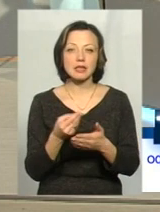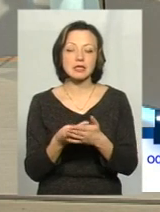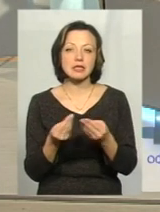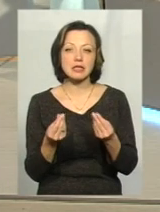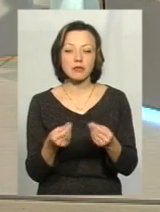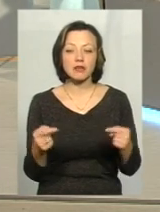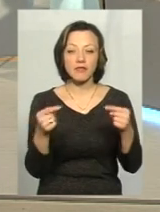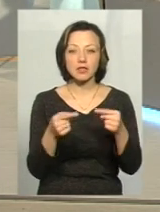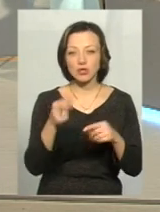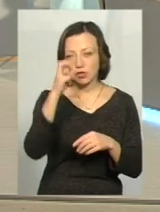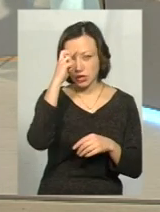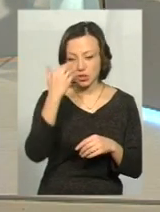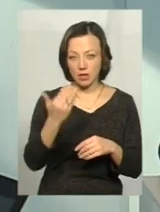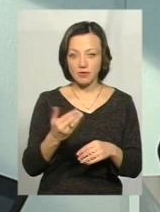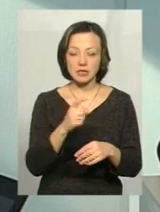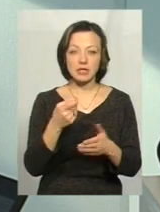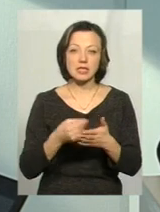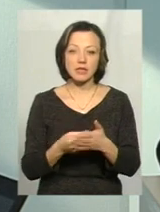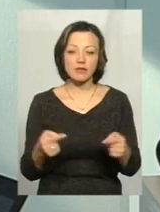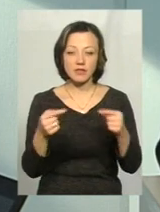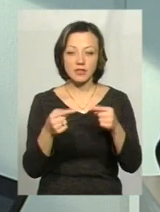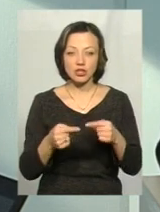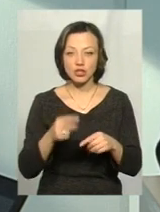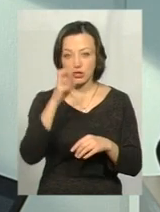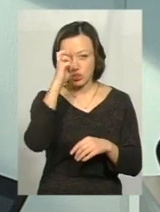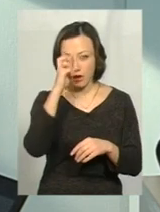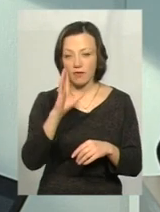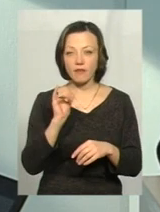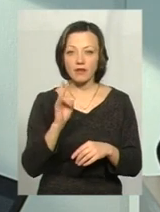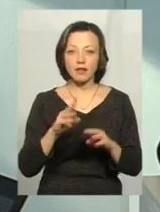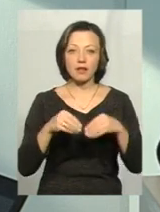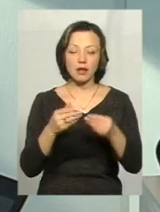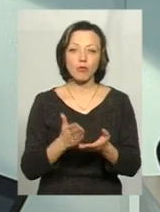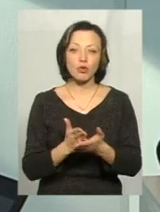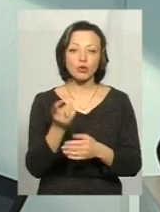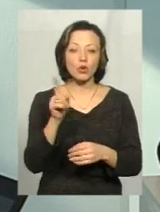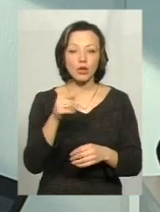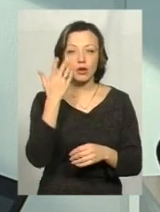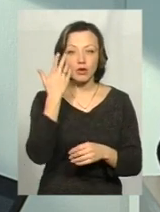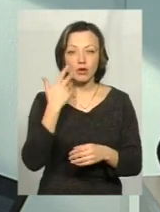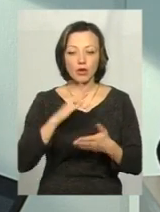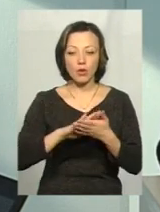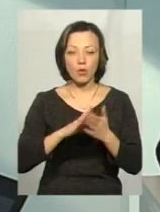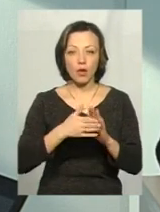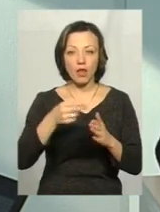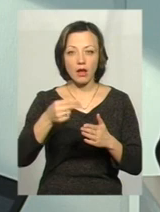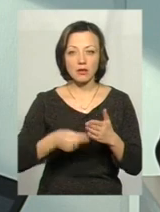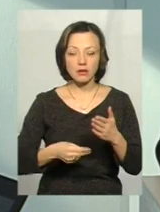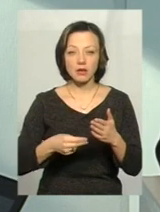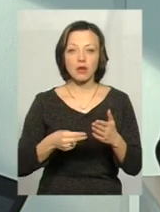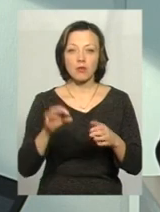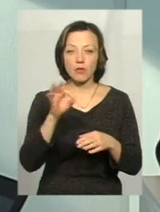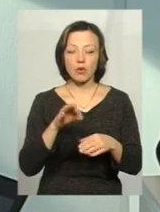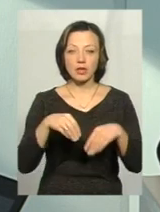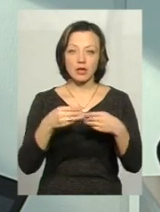які визначені державою. За цінами, які визначені державою, він надає послуги тоді, коли укладений договір про